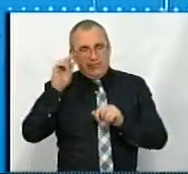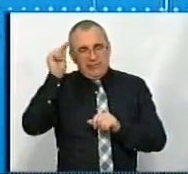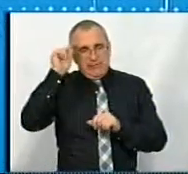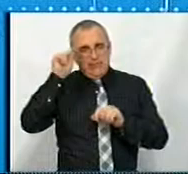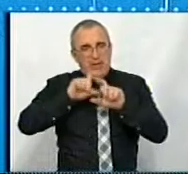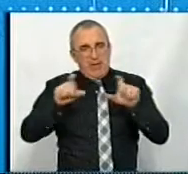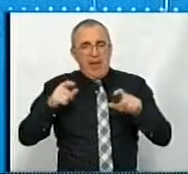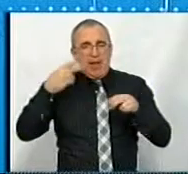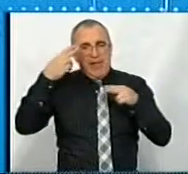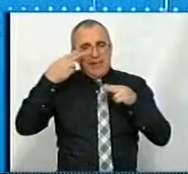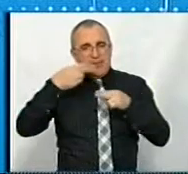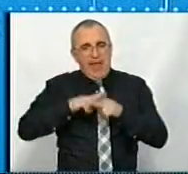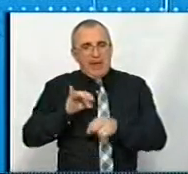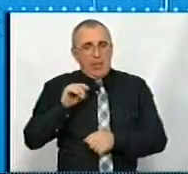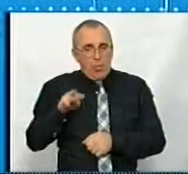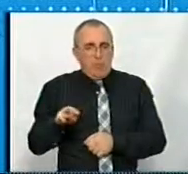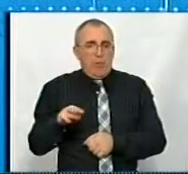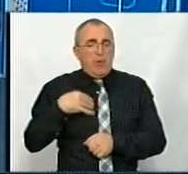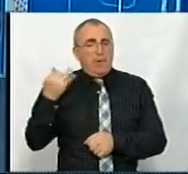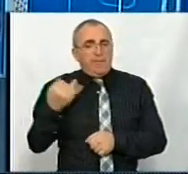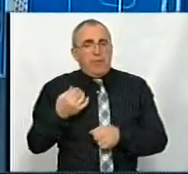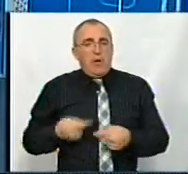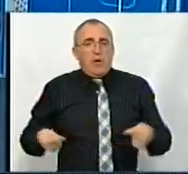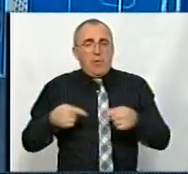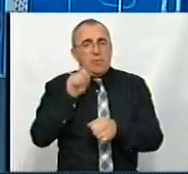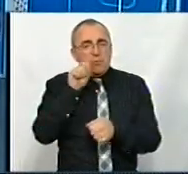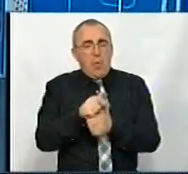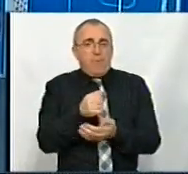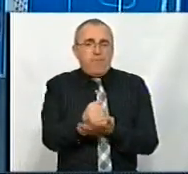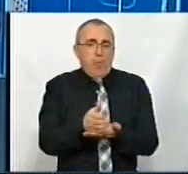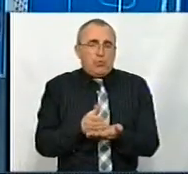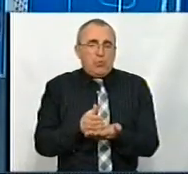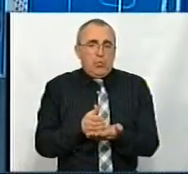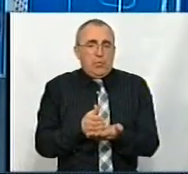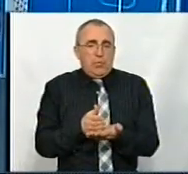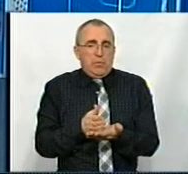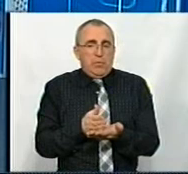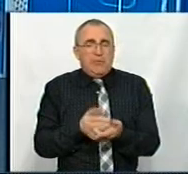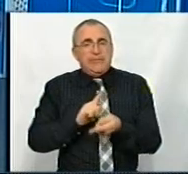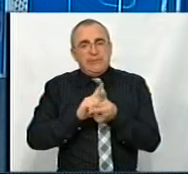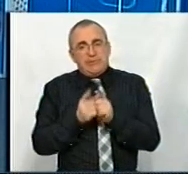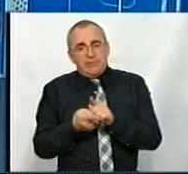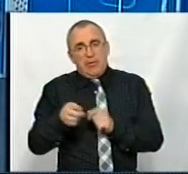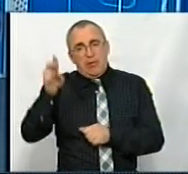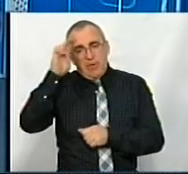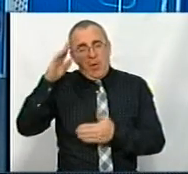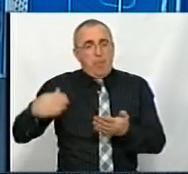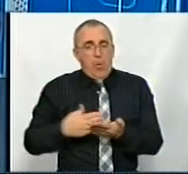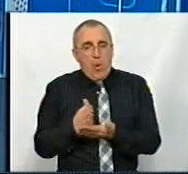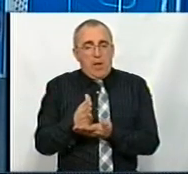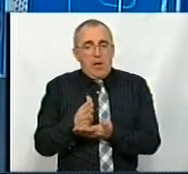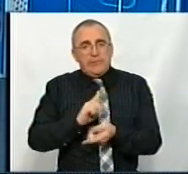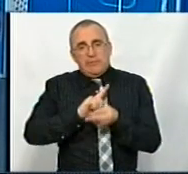технікум, а нас цікавлять, нас цікавлять конкретні замовники послуг. І зміна державної політики,